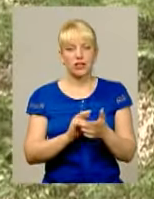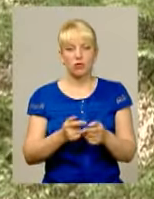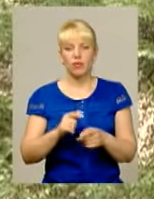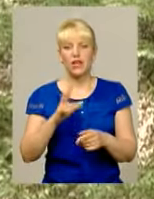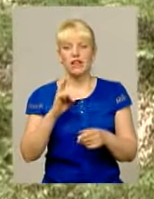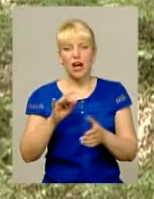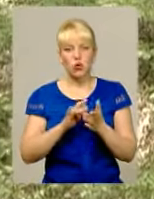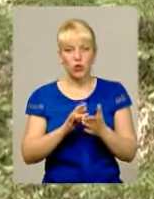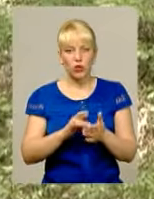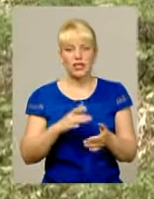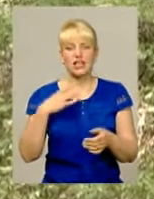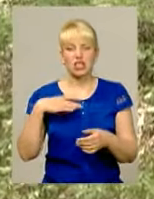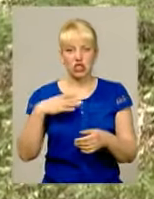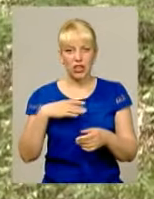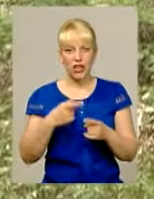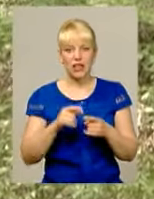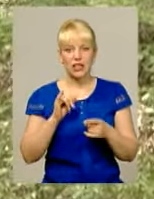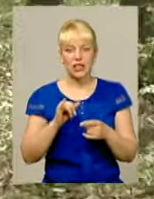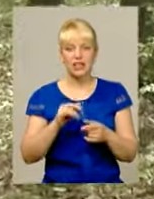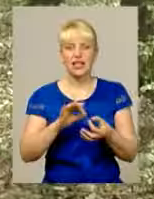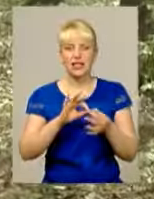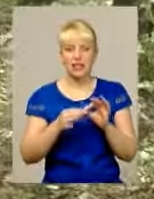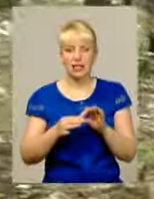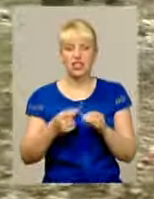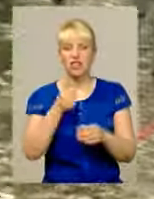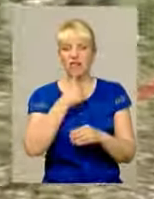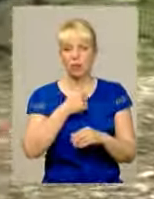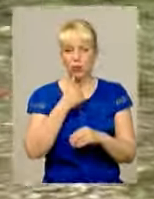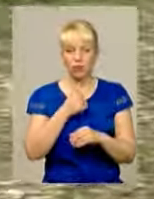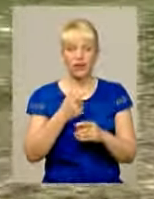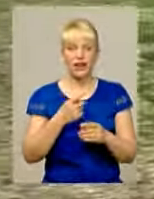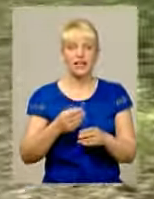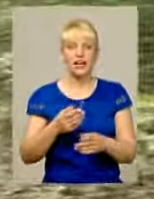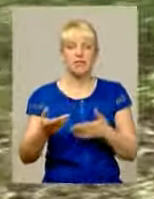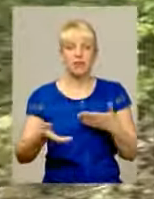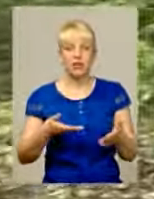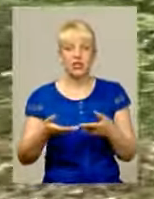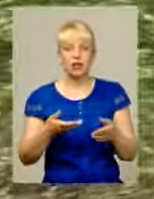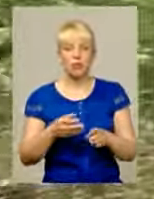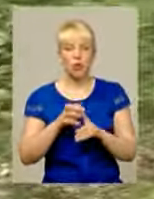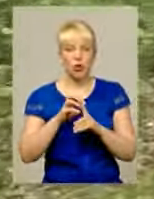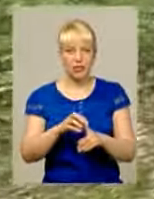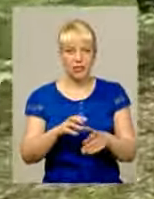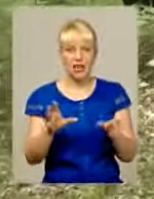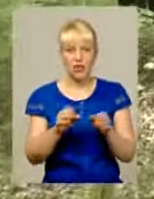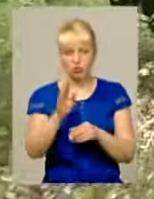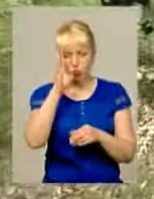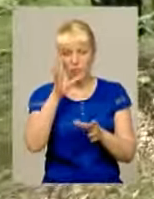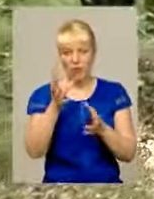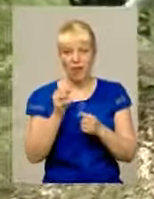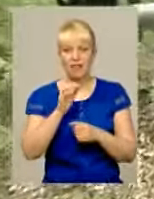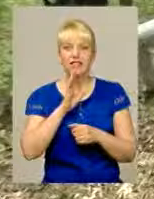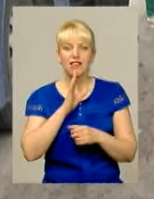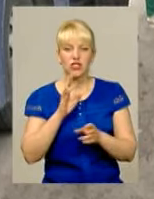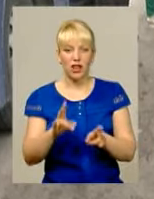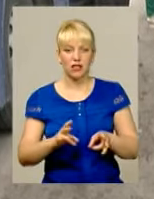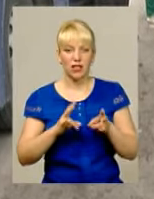чекали і долання смуги природних перешкод, і найскладніше випробування – тривалий піший похід У якому разом з хлопцями брали участь і тендітні